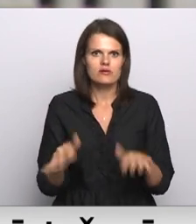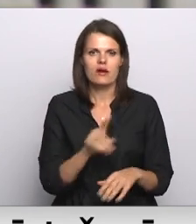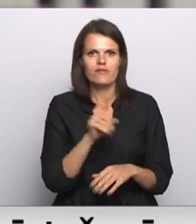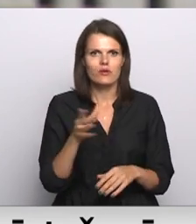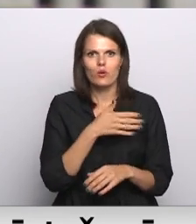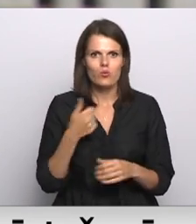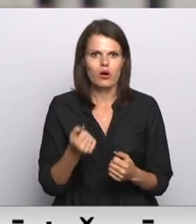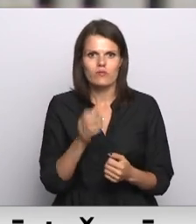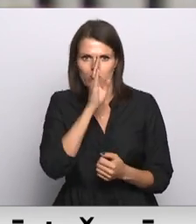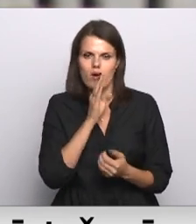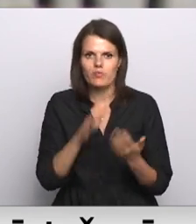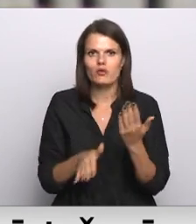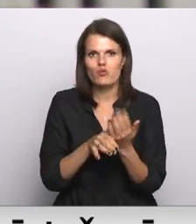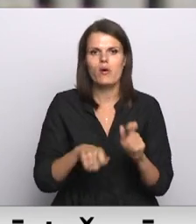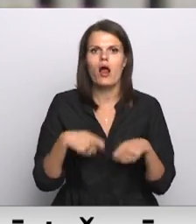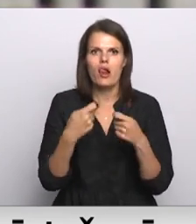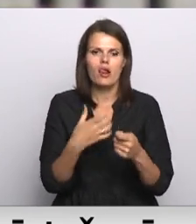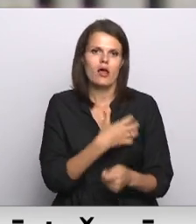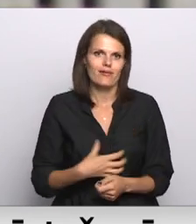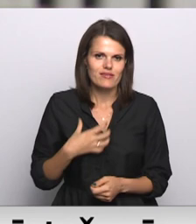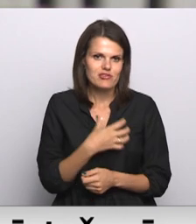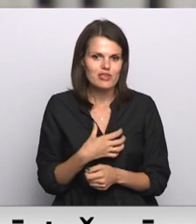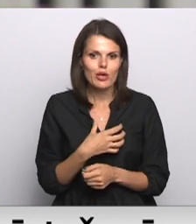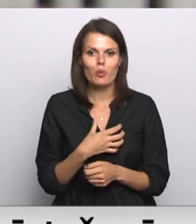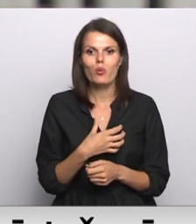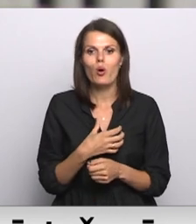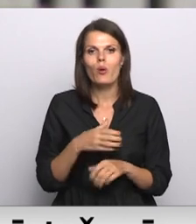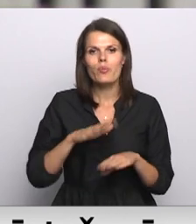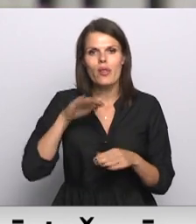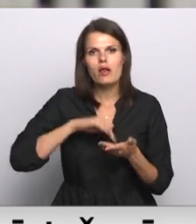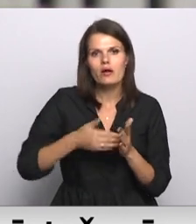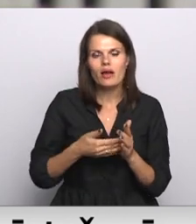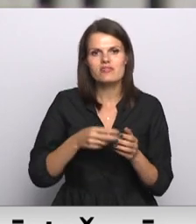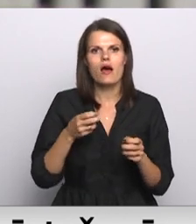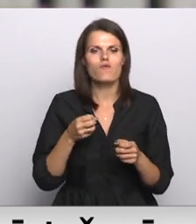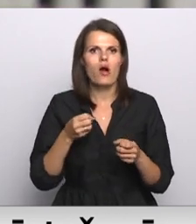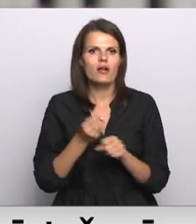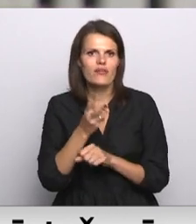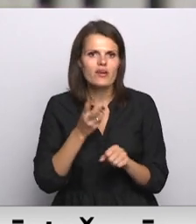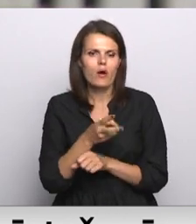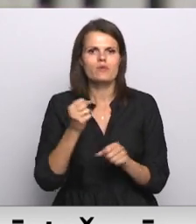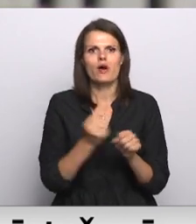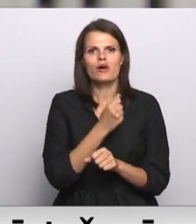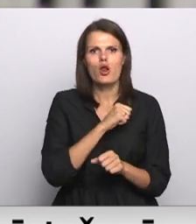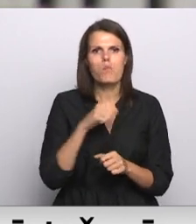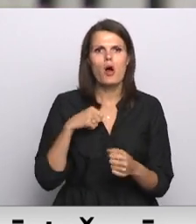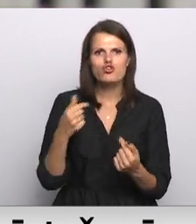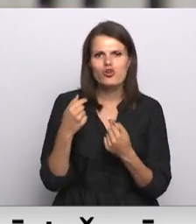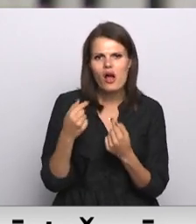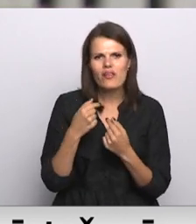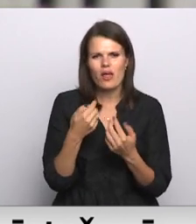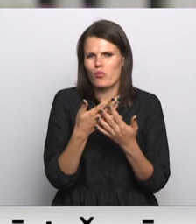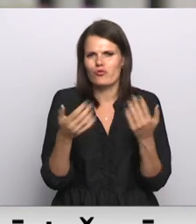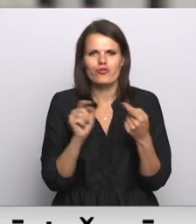ļoti intensīvas palīdzības veids dēļ garastāvokļa traucījuma, dēļ paškaitējuma un dēļ